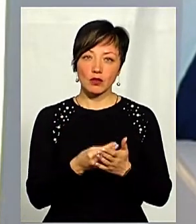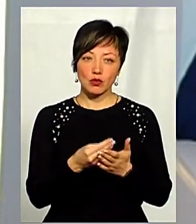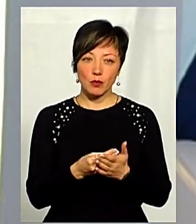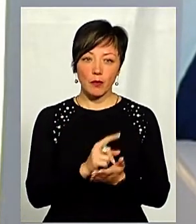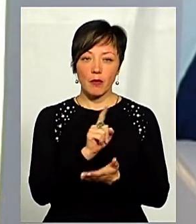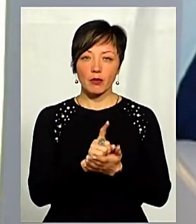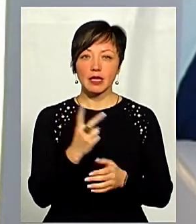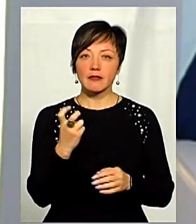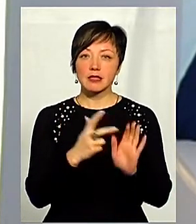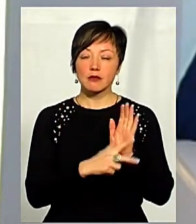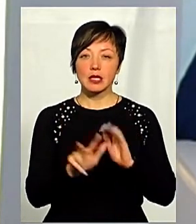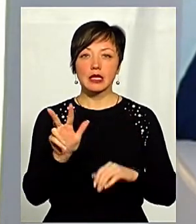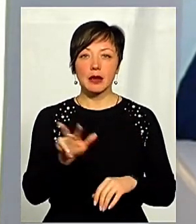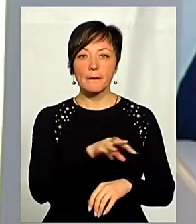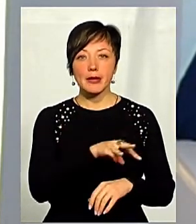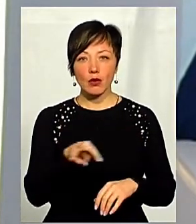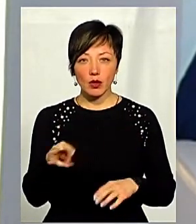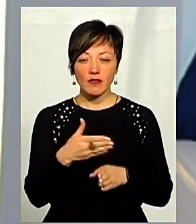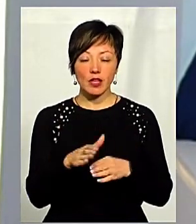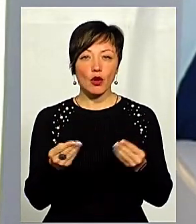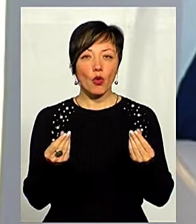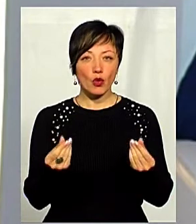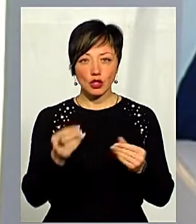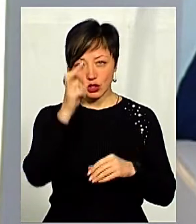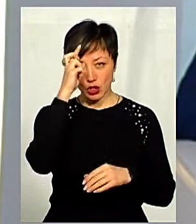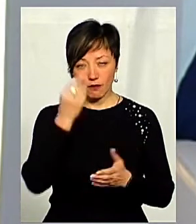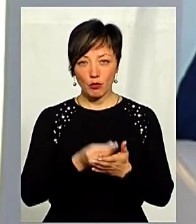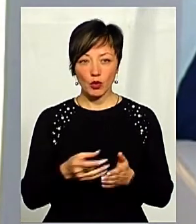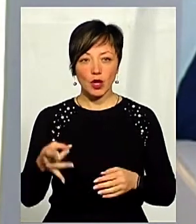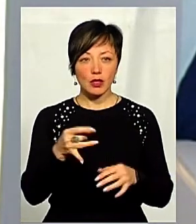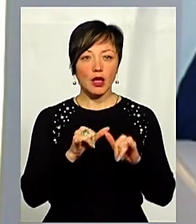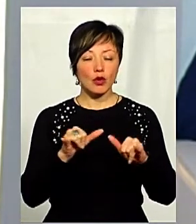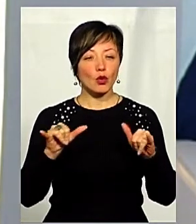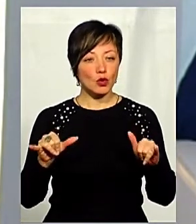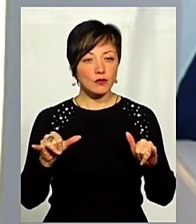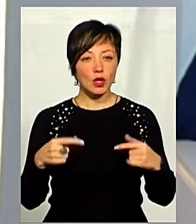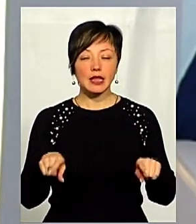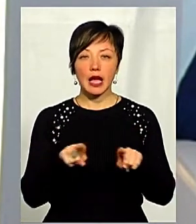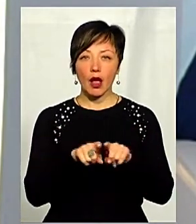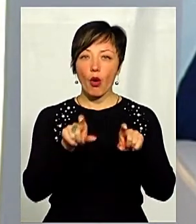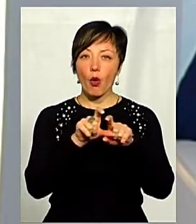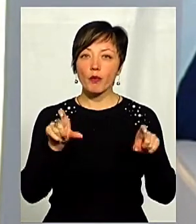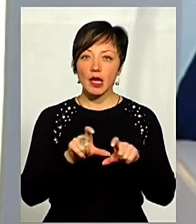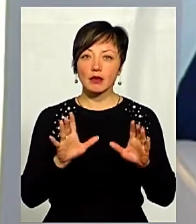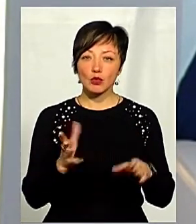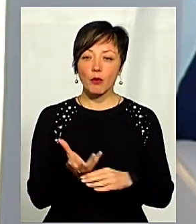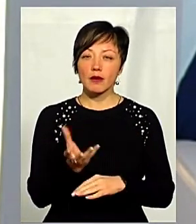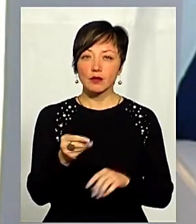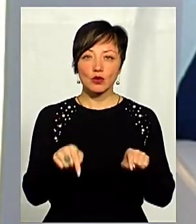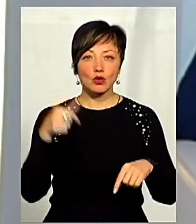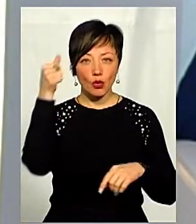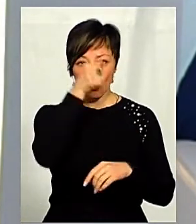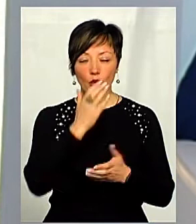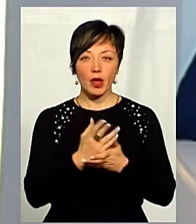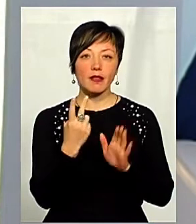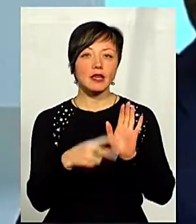сумарно це має бути 283 мільйона, щодо виділення коштів з Державного фонду регіонального розвитку. Таких об'єктів, які будуть профінансовані цього